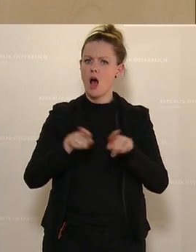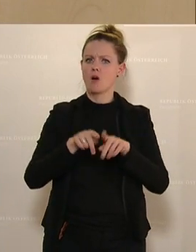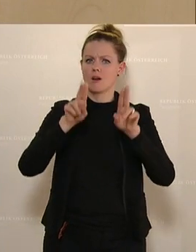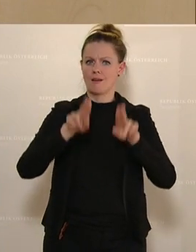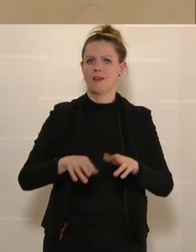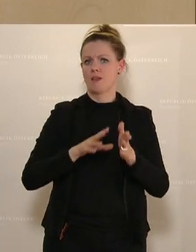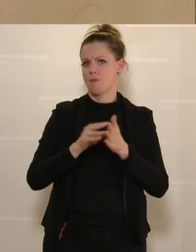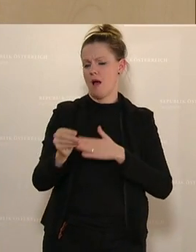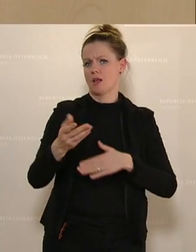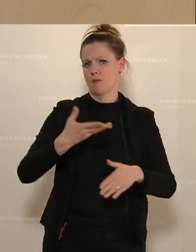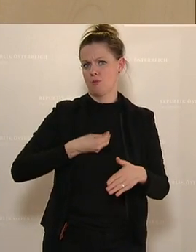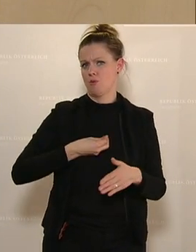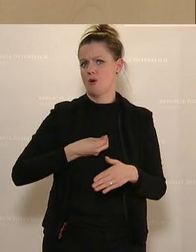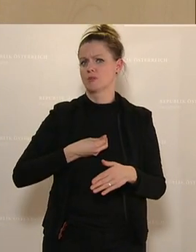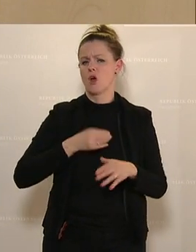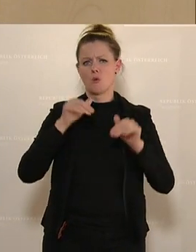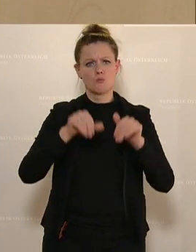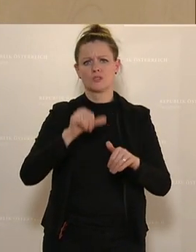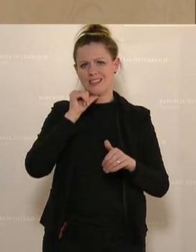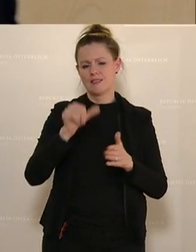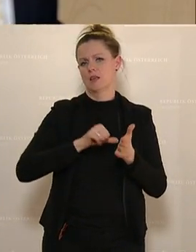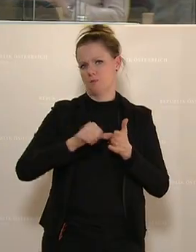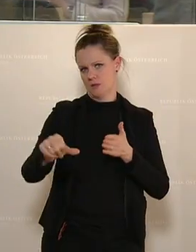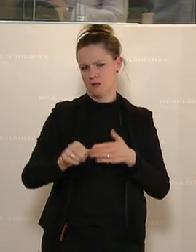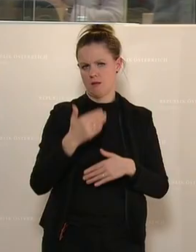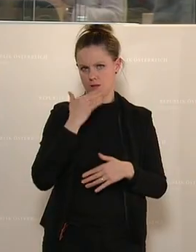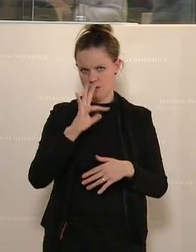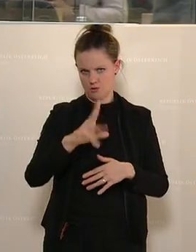auf ihr Bargeld haben, ohne dass sie dafür zahlen müssen. Dankeschön.